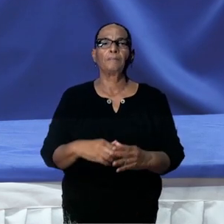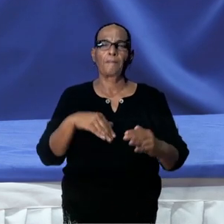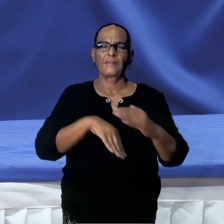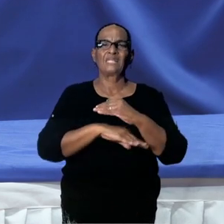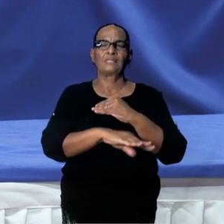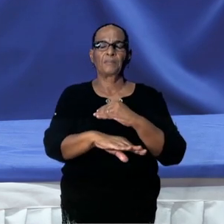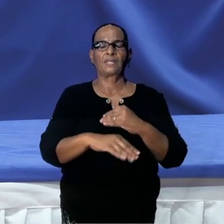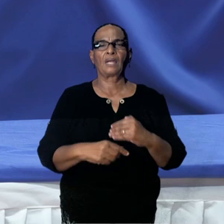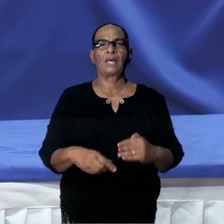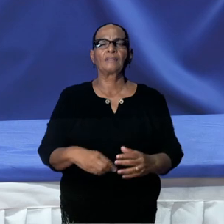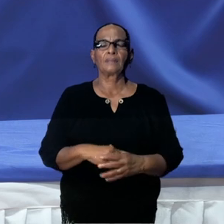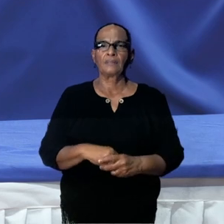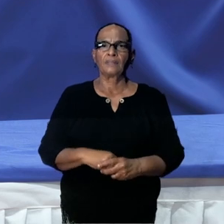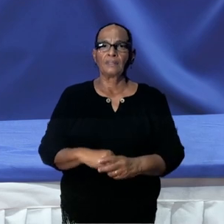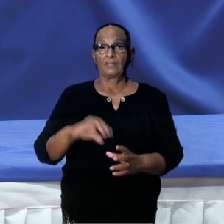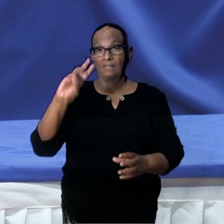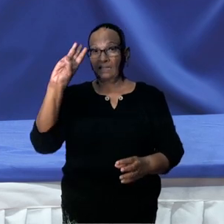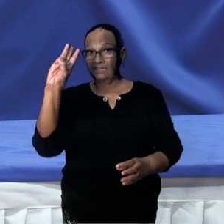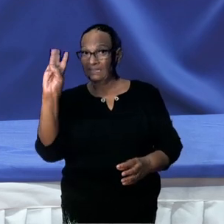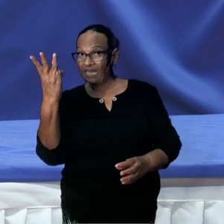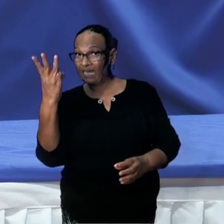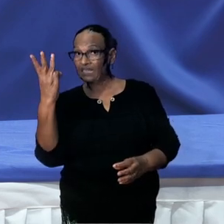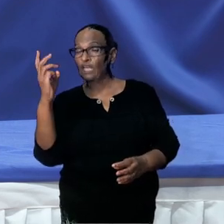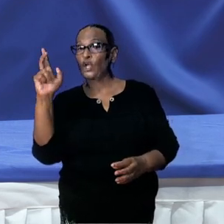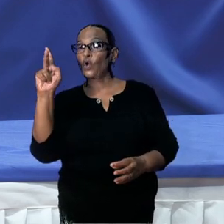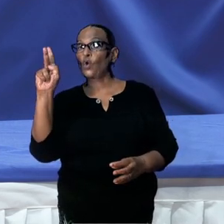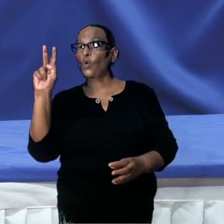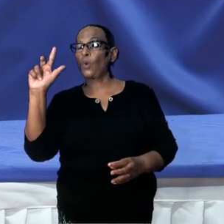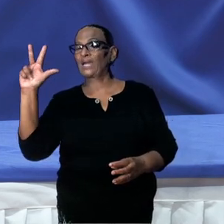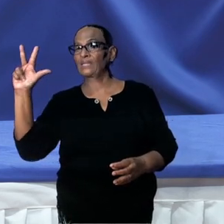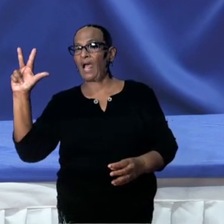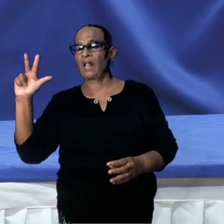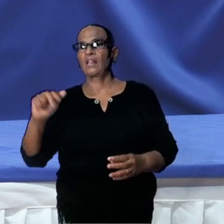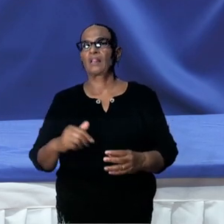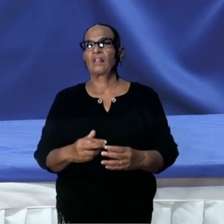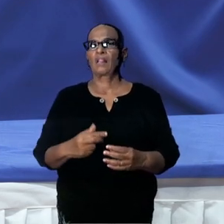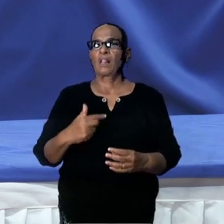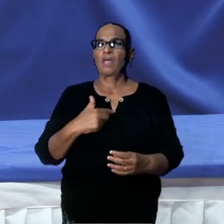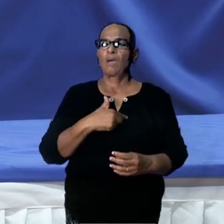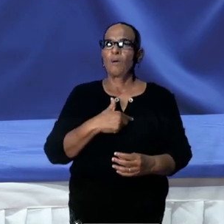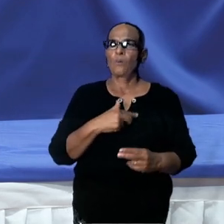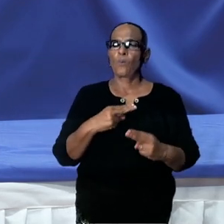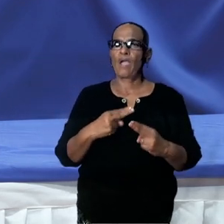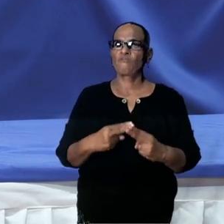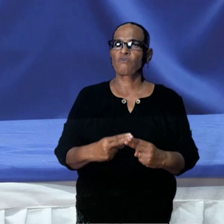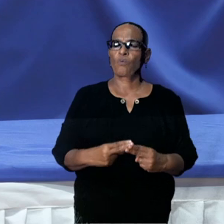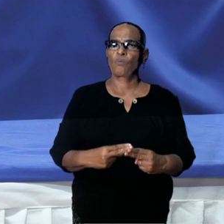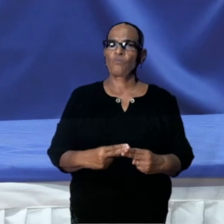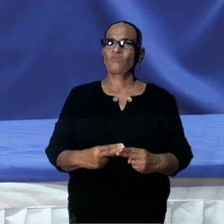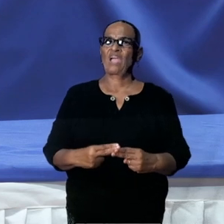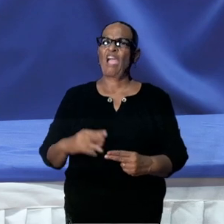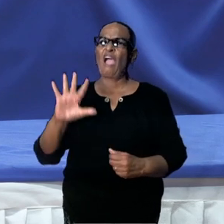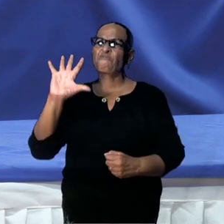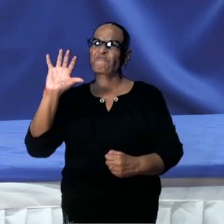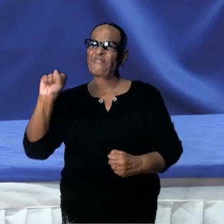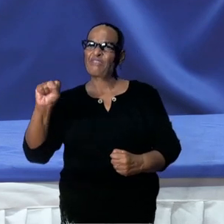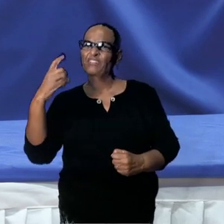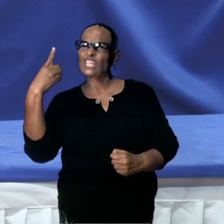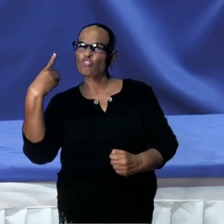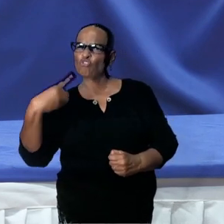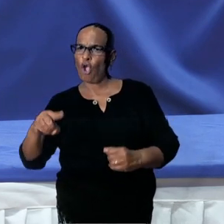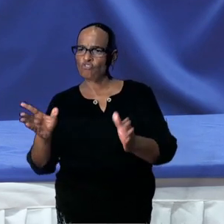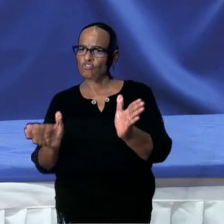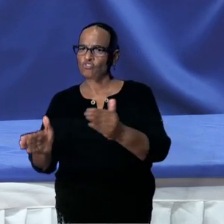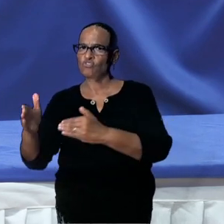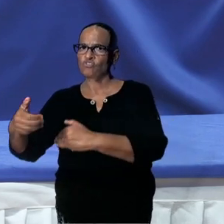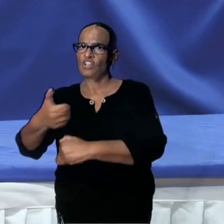kwartaal, dan verwachten we om en bij 50.000 doses